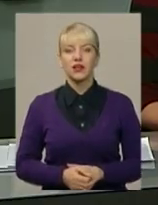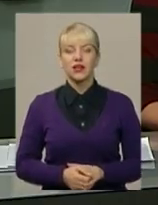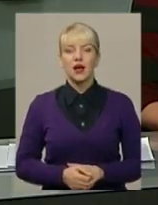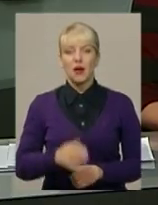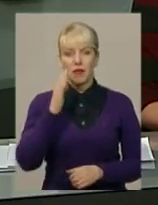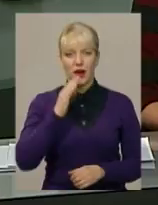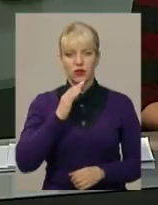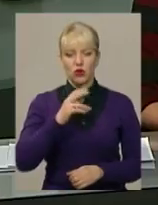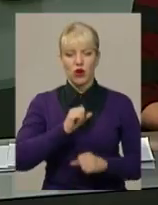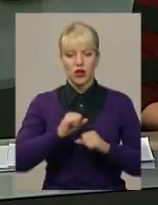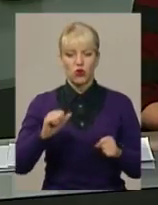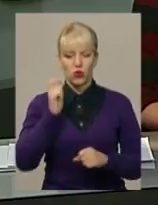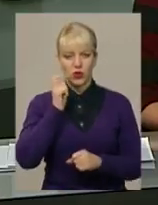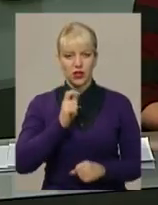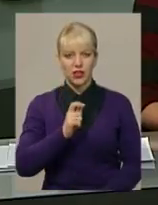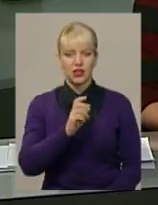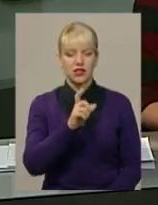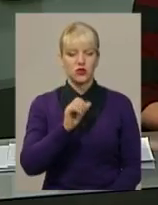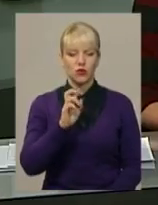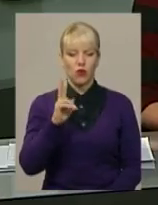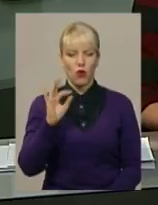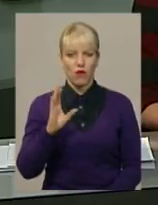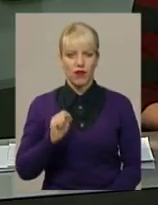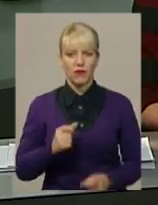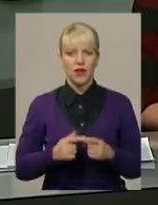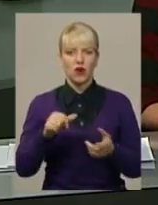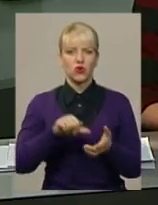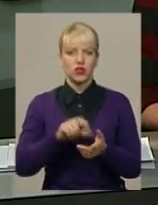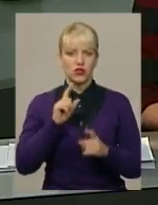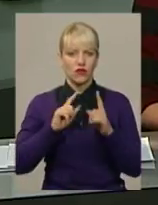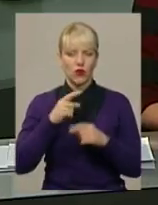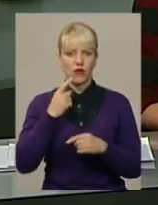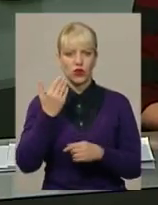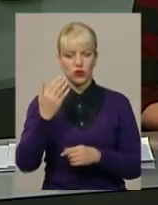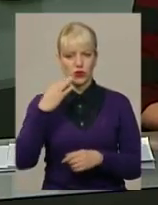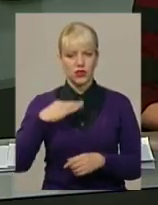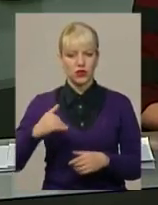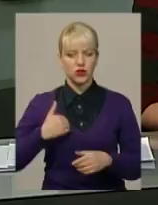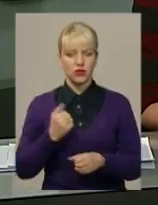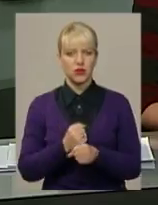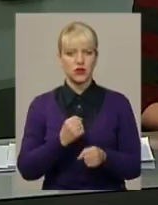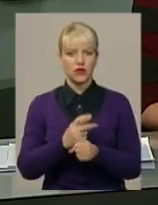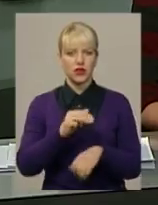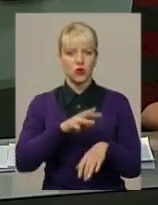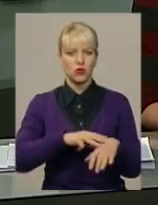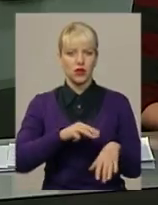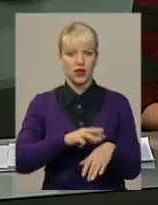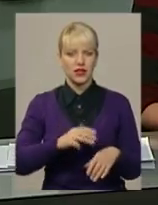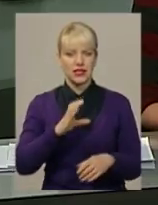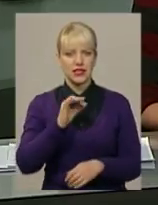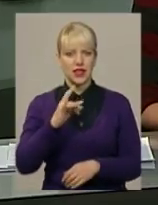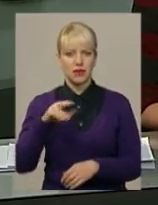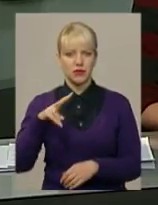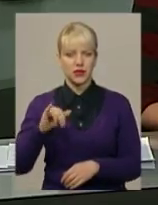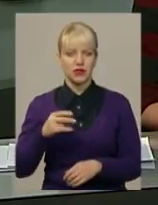Батько героя України Кіборга Івана Зубкова – учасник форуму. Каже, свого часу його син хотів працювати у міліції. У серпні